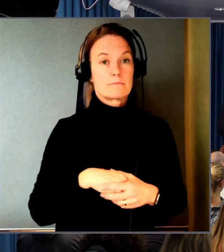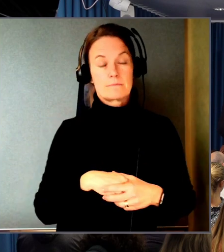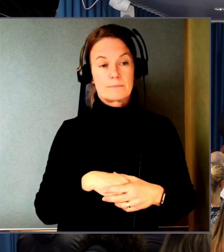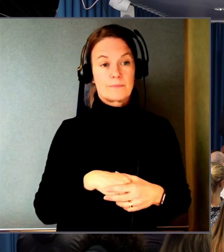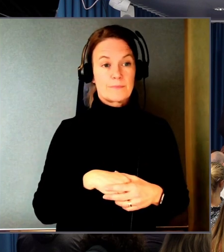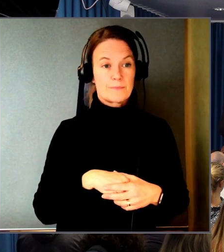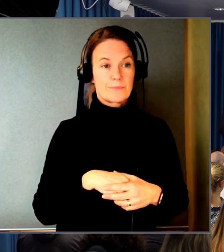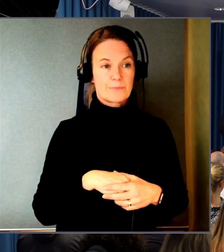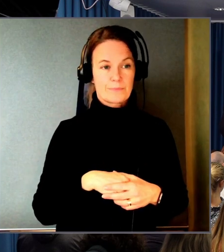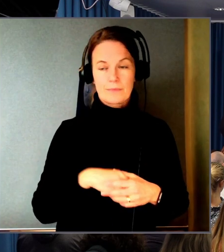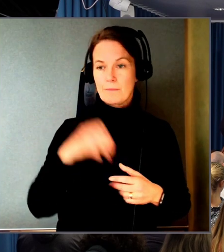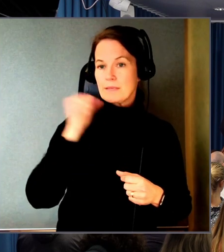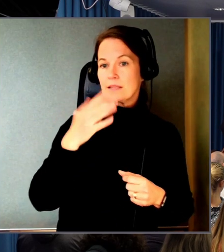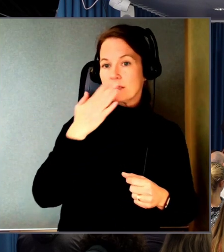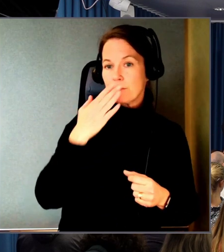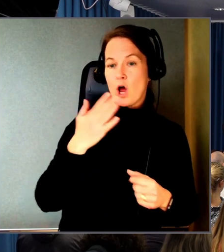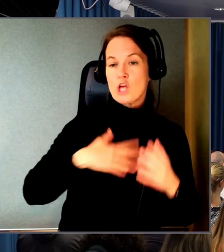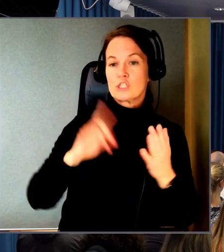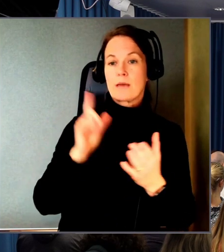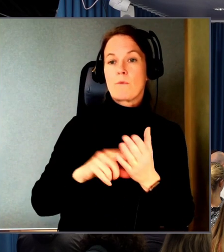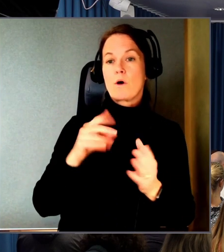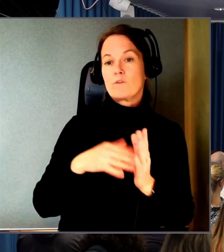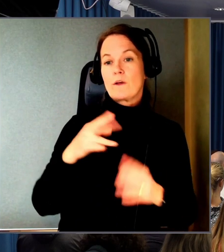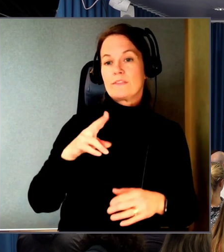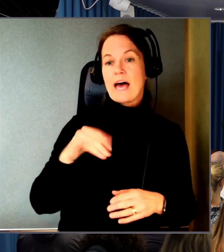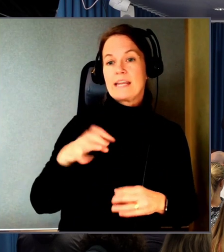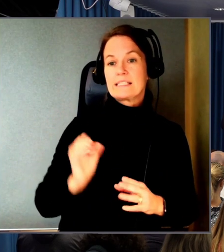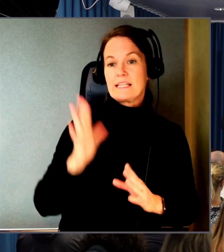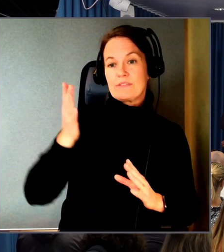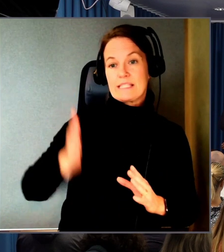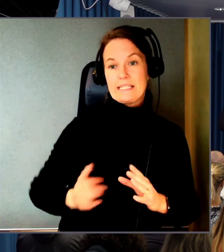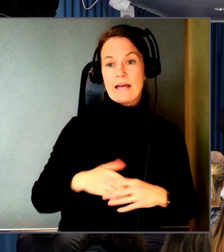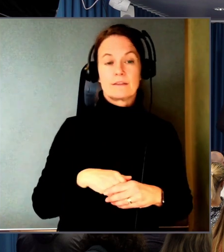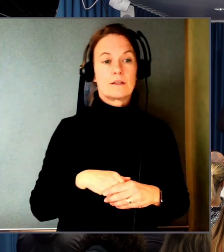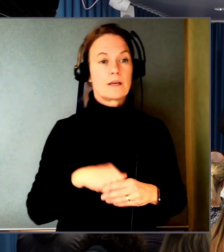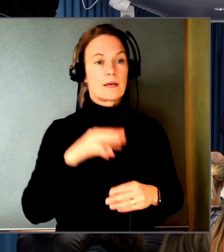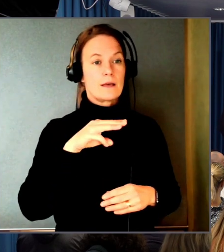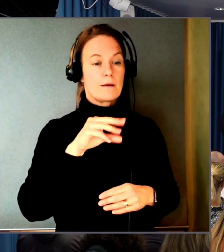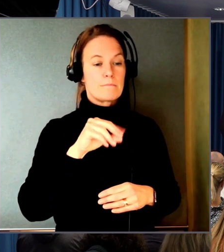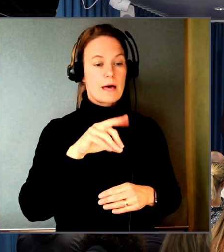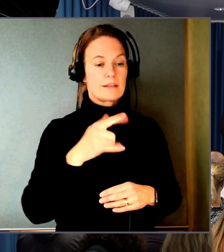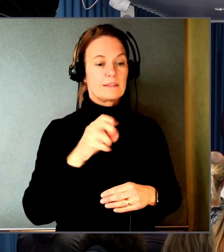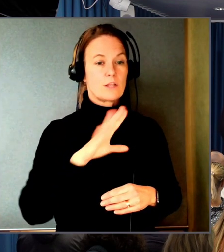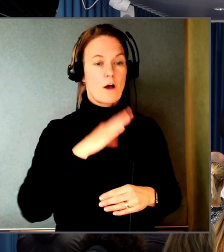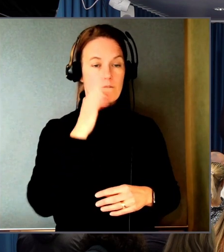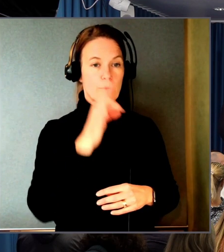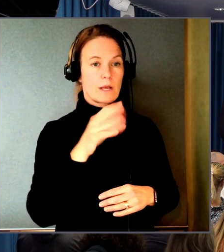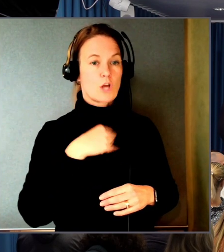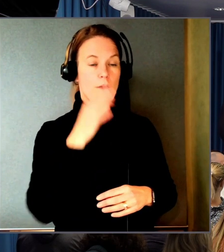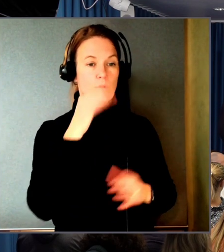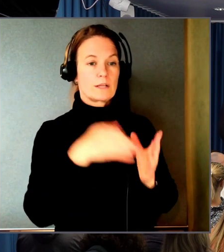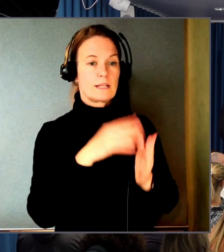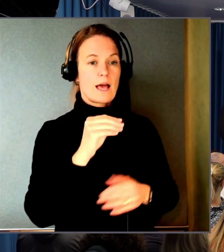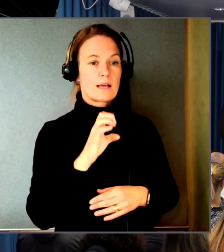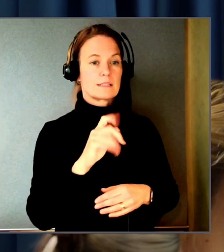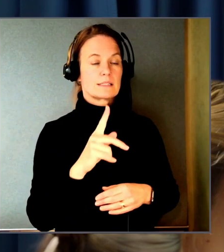vore jättebra önskning från näringslivssidan. Jag tror Martin har en fråga. Ja jag har en fråga faktiskt till Askos som jag